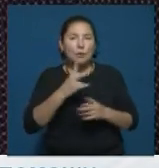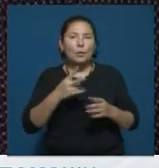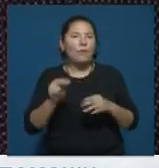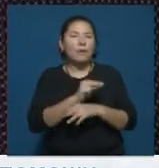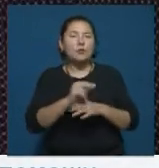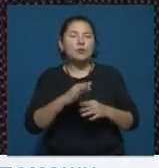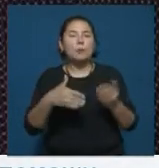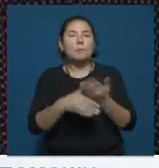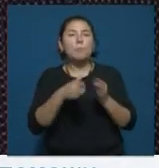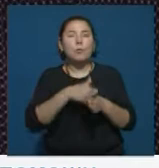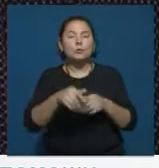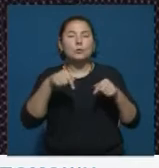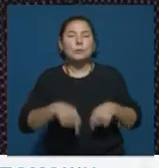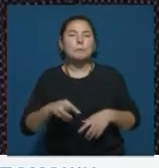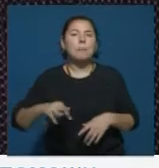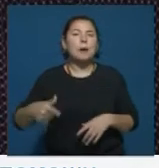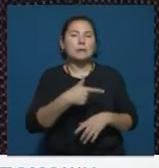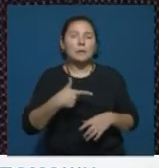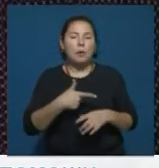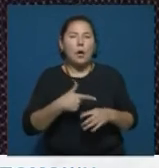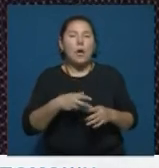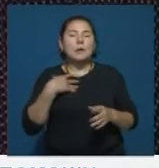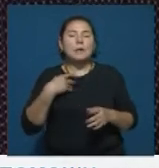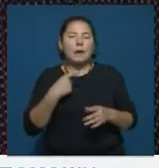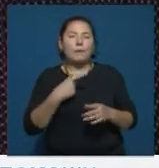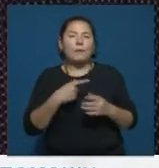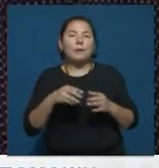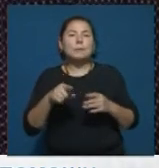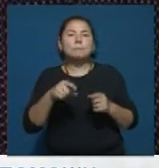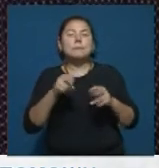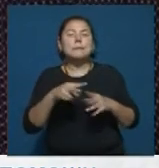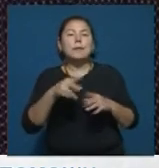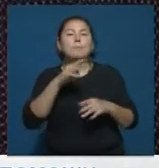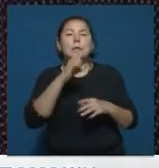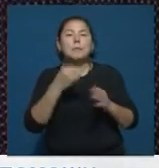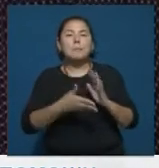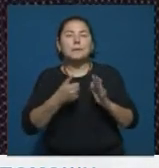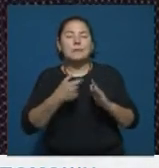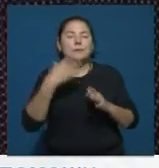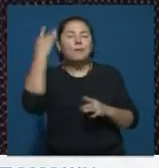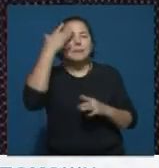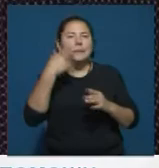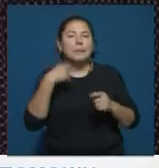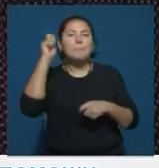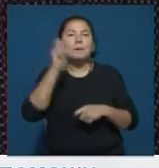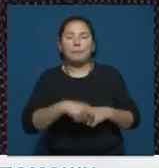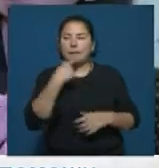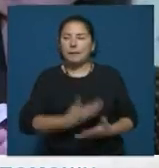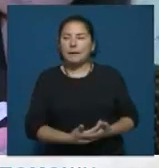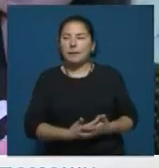вылечилась я полностью здесь, в Мангистал. Во сне видела вещи сон. Словно Бекитата позвал меня к себе, и я приехала.